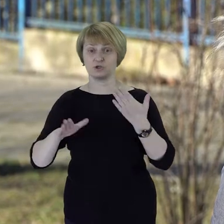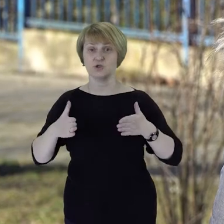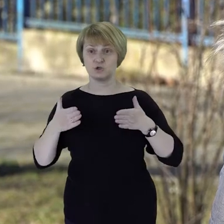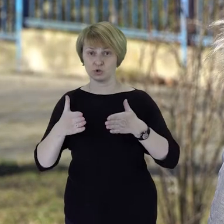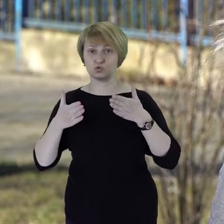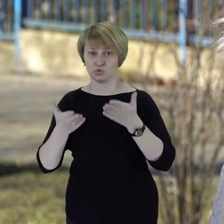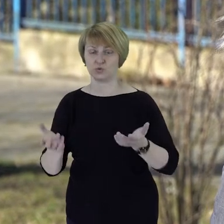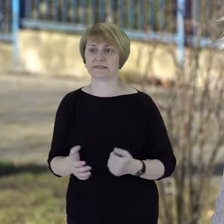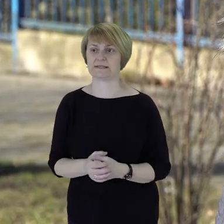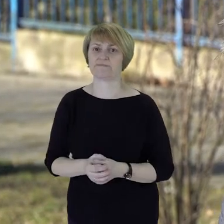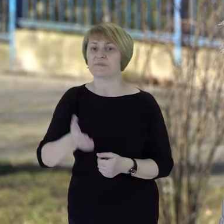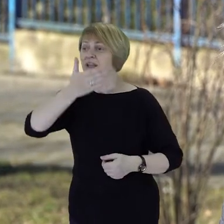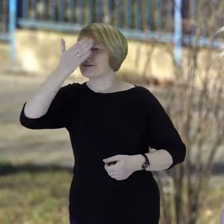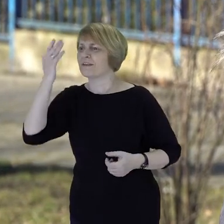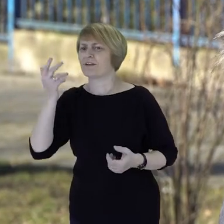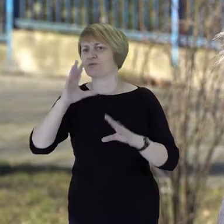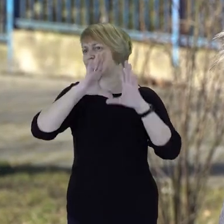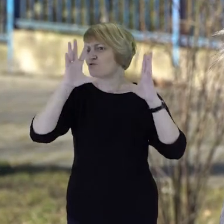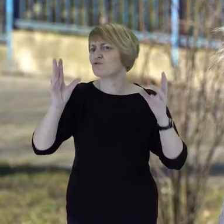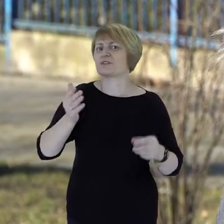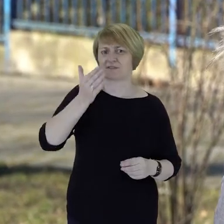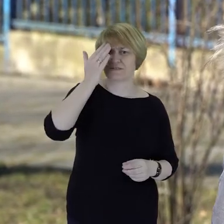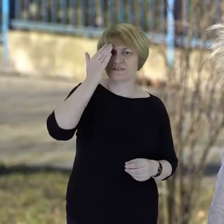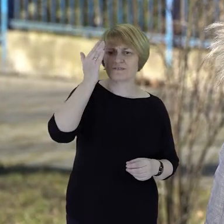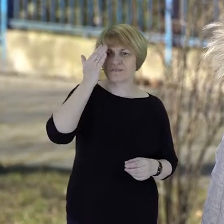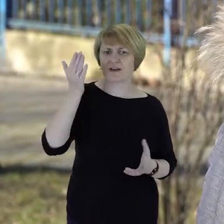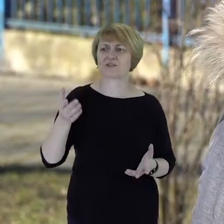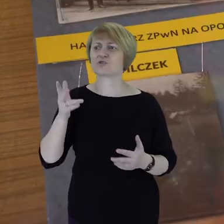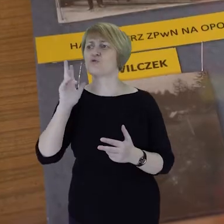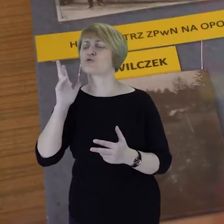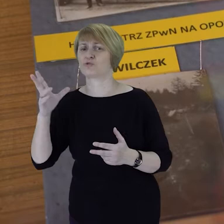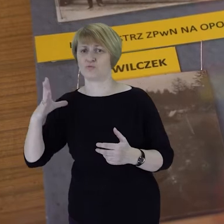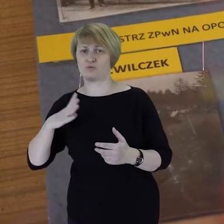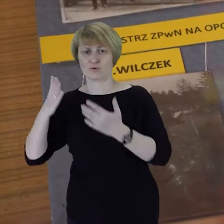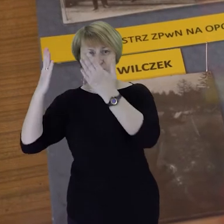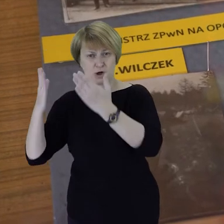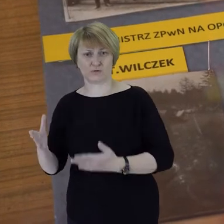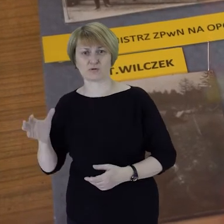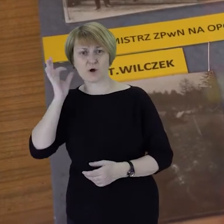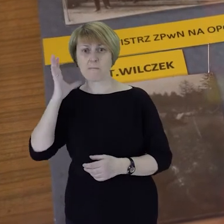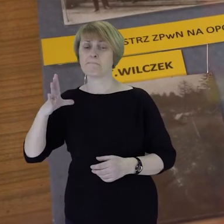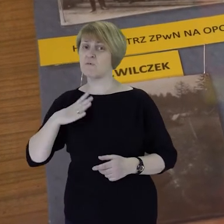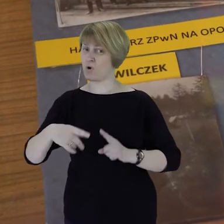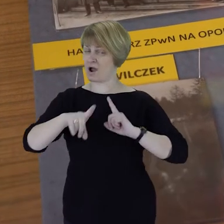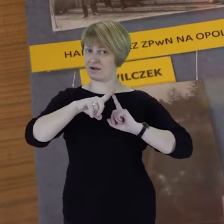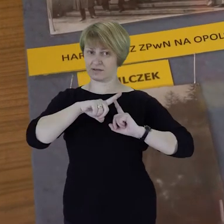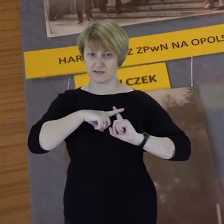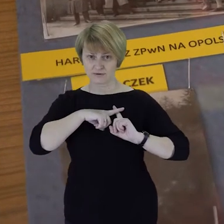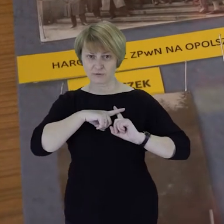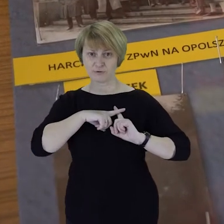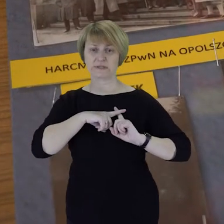nie wiem, czy wszyscy pochylają się nad tym, kim ona była, a była harcerką,